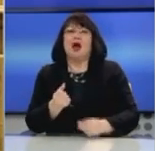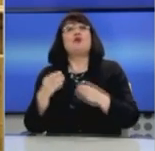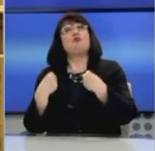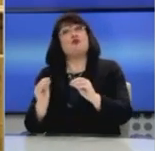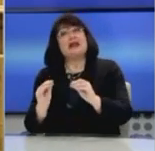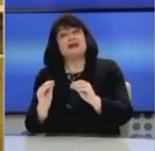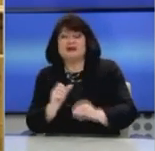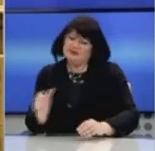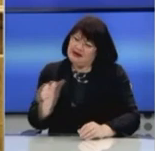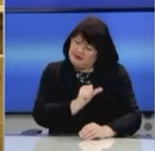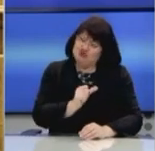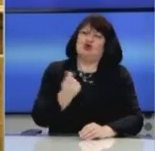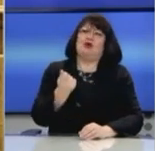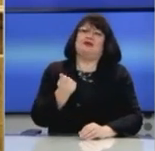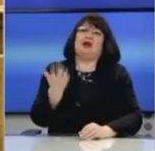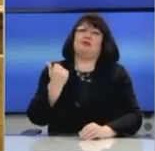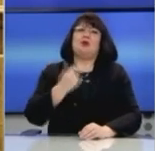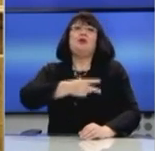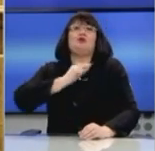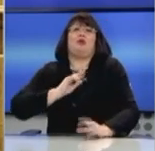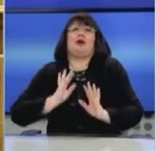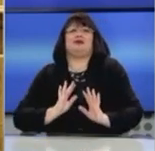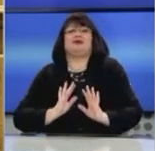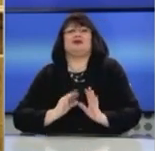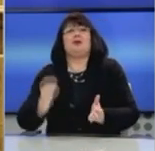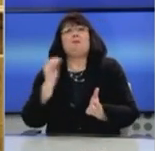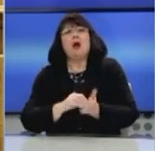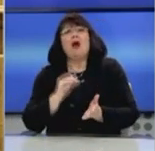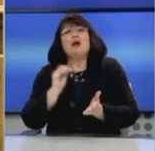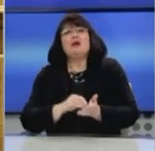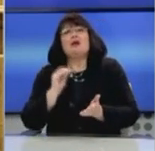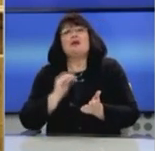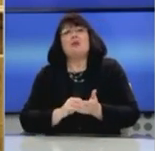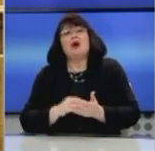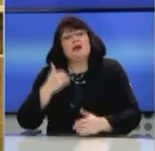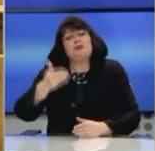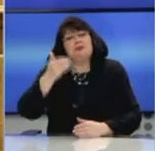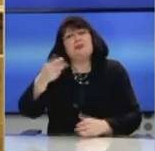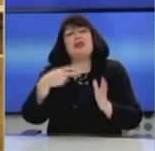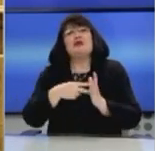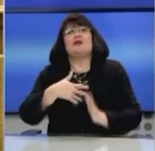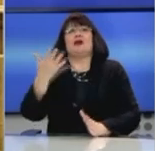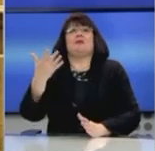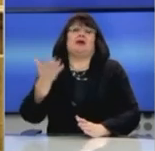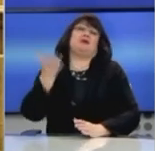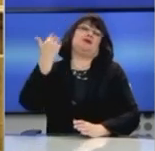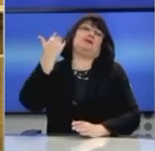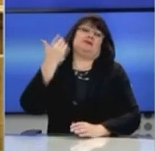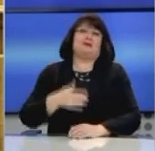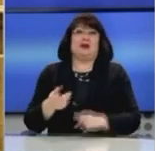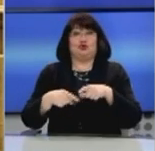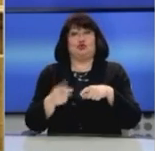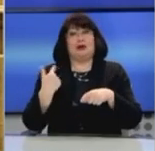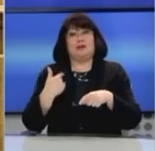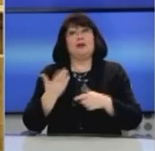το πουλήσεις μου τα δίνεις, αγιώ δεν μου τα δίνεις. Δεν μου απαντήσατε σε αυτό. Πάλι μπάλα στην κερκίδα του 2015. Σας είχα πει πριν τα